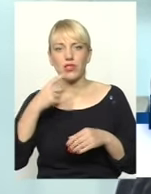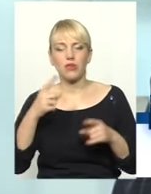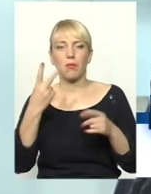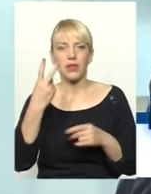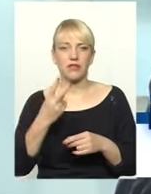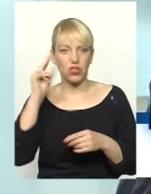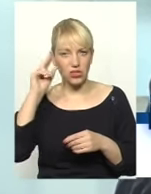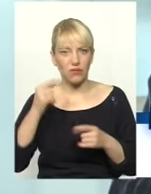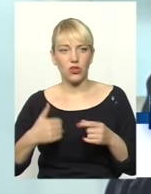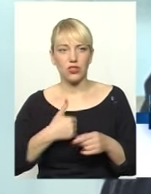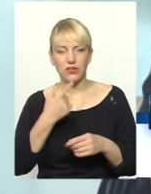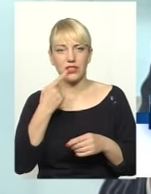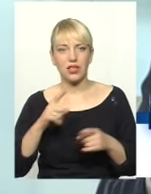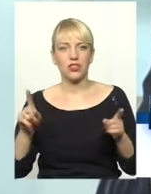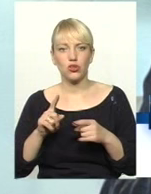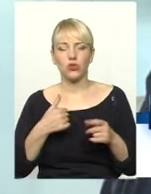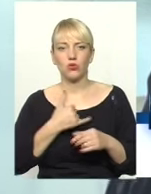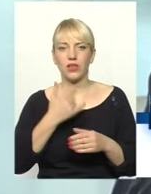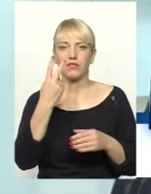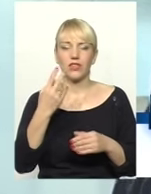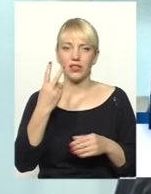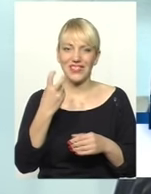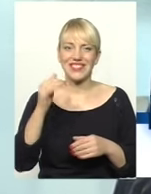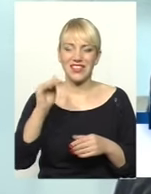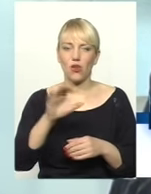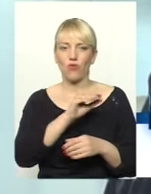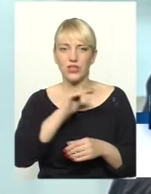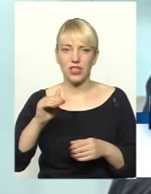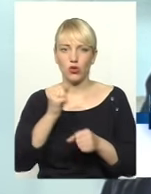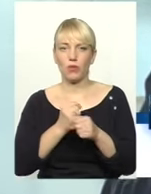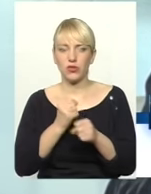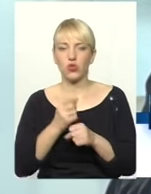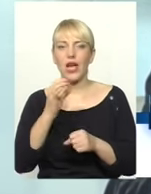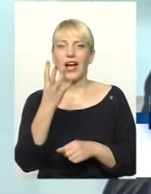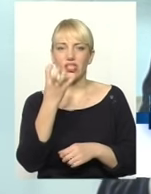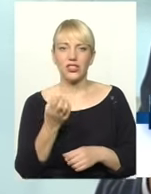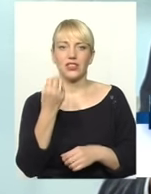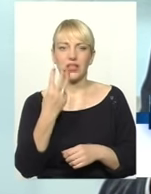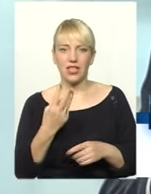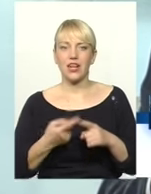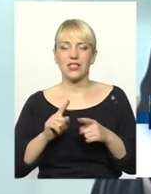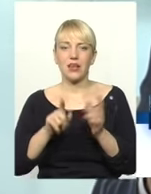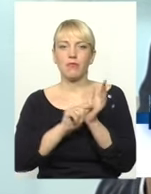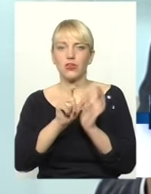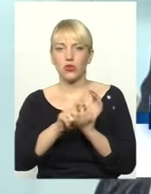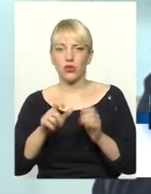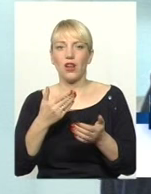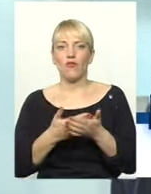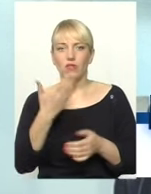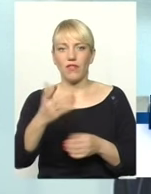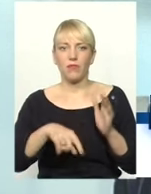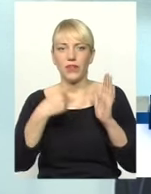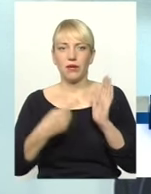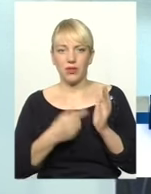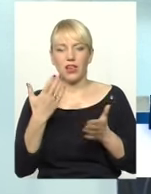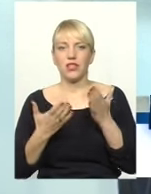цифри і хотів згострити. Якщо в нас 200 тисяч офіційно працюючих, а 413 тисяч пенсіонерів, от вам питання. Якщо в нас